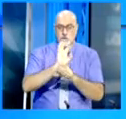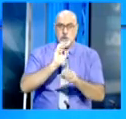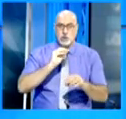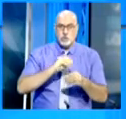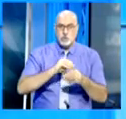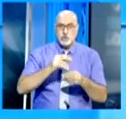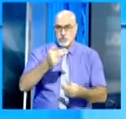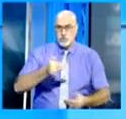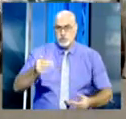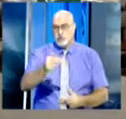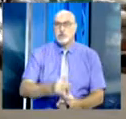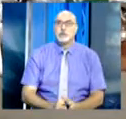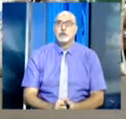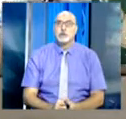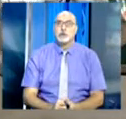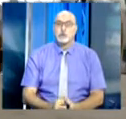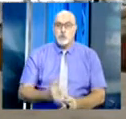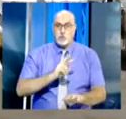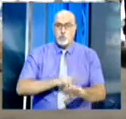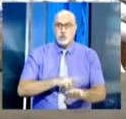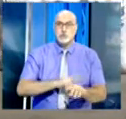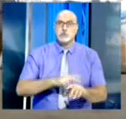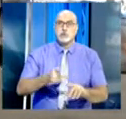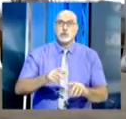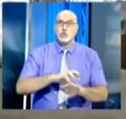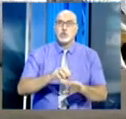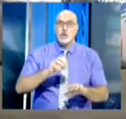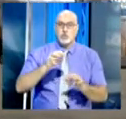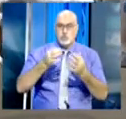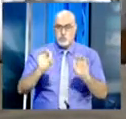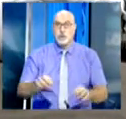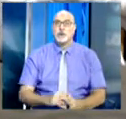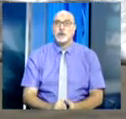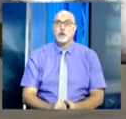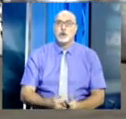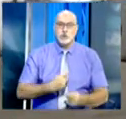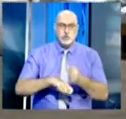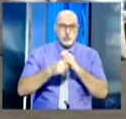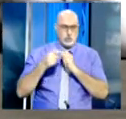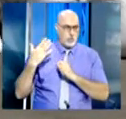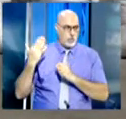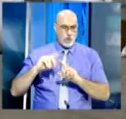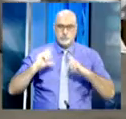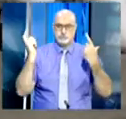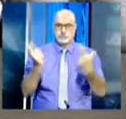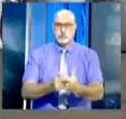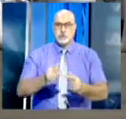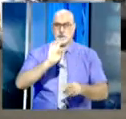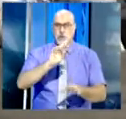تمكنت مصالح الشرطة القضائية لأمن ولاية البويرة خلال هذا الأسبوع من ضبط 46